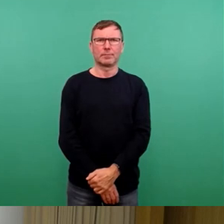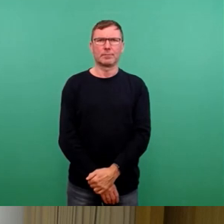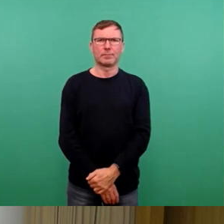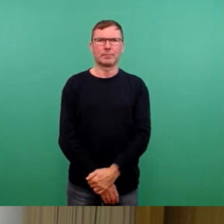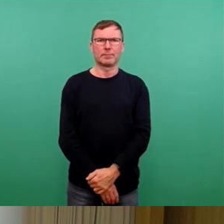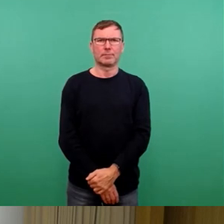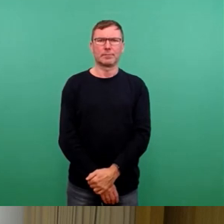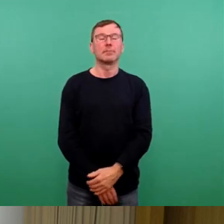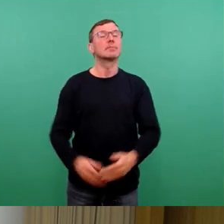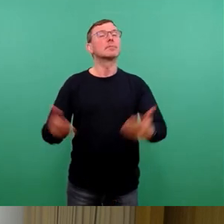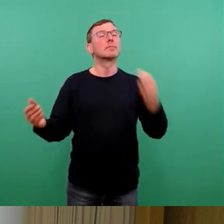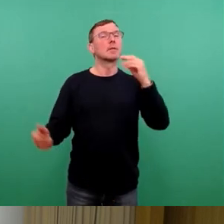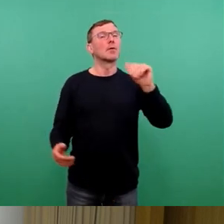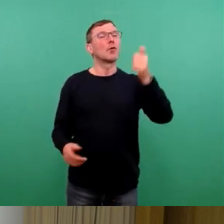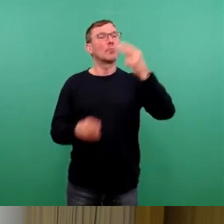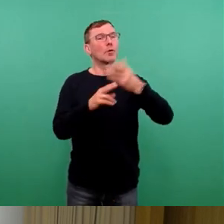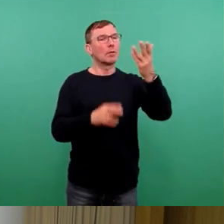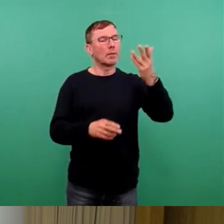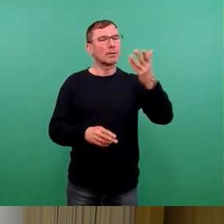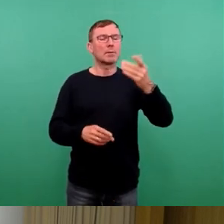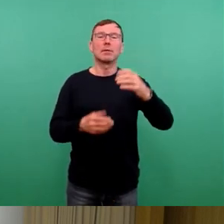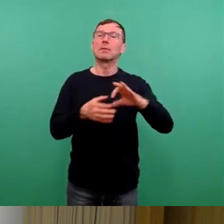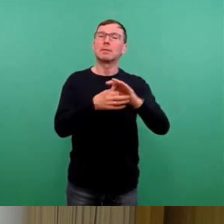Sehr geehrter Herr Oberbürgermeister, mal nicht zu den Bädern,